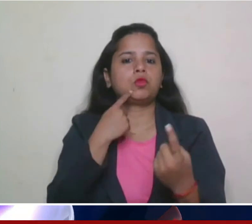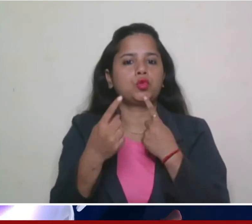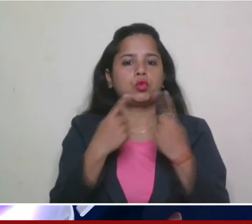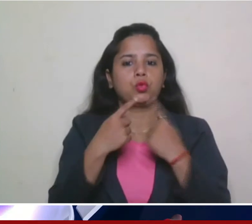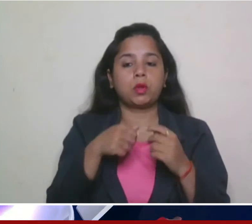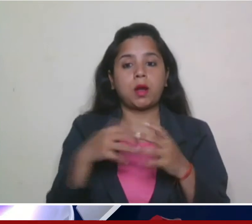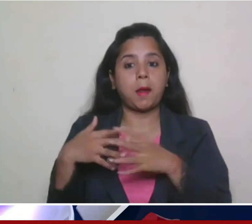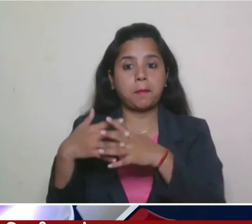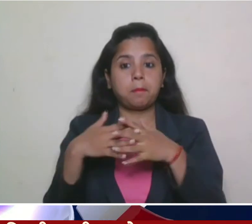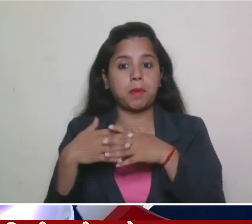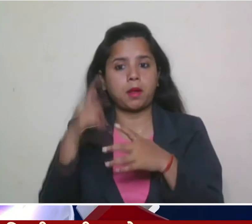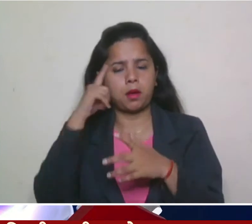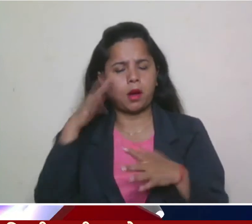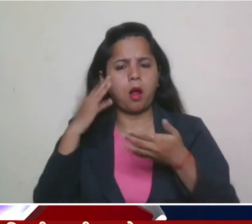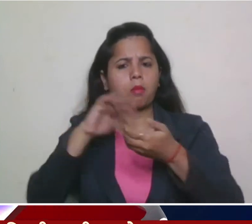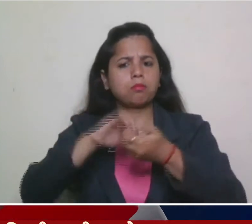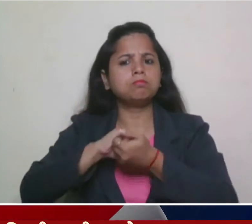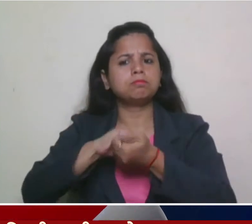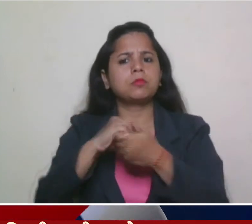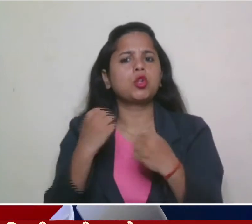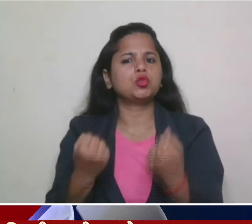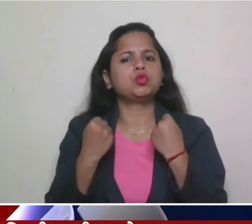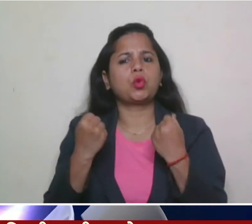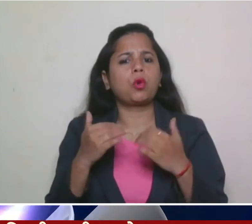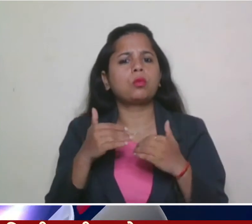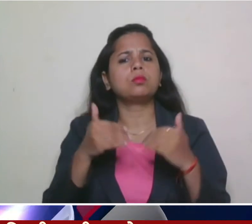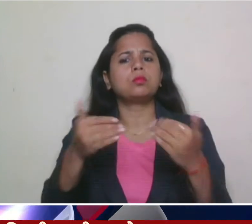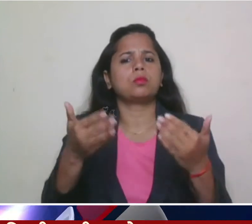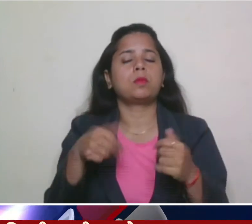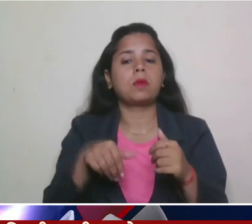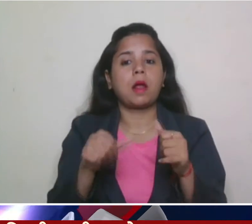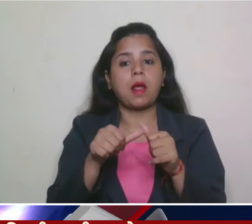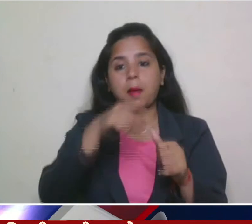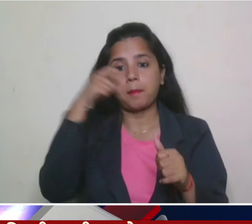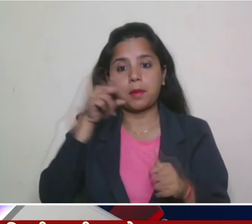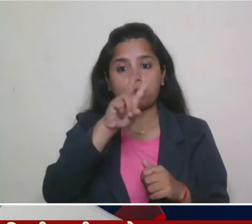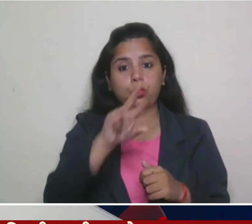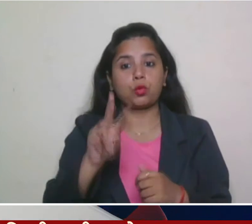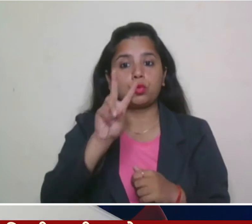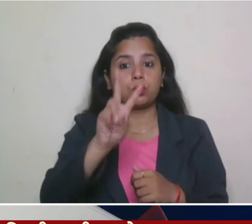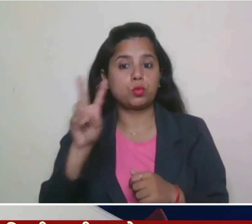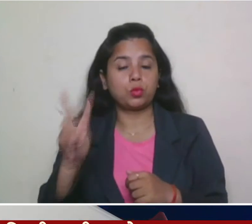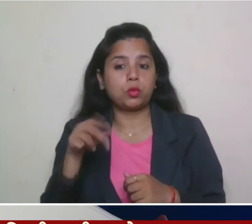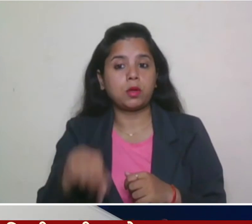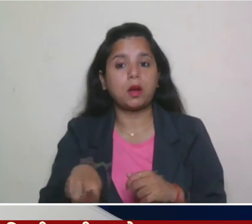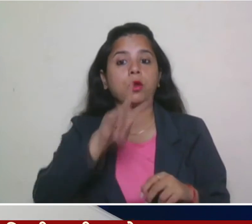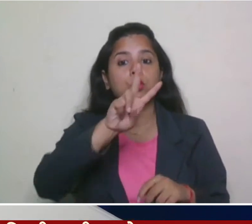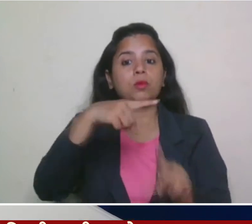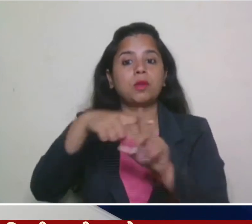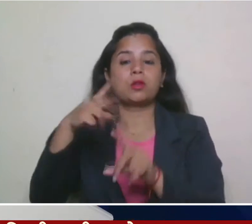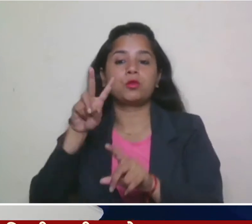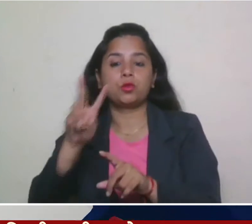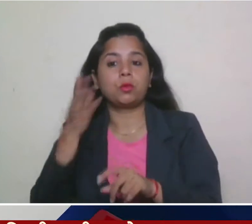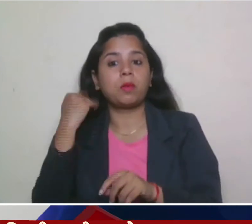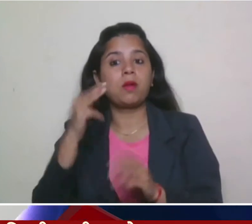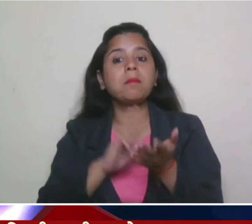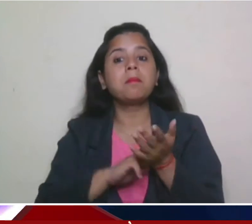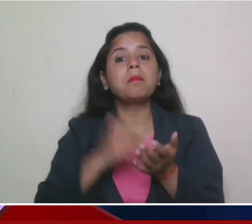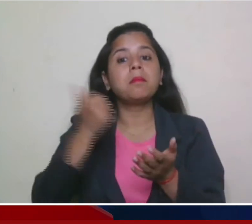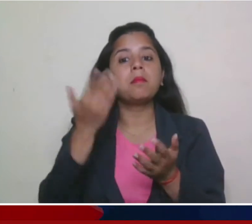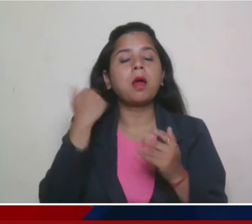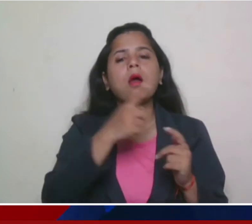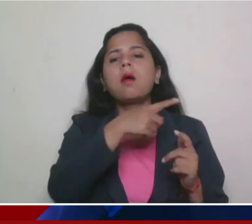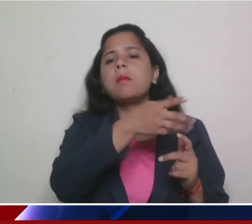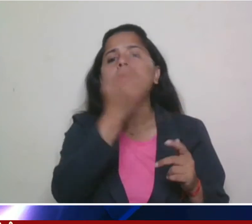रुदिक साज़िदारी को और मस्बूत करने के उदेश से अप्रेल 2022 की 2 प्लस 2 मंत्र स्तरिय वारता के परिणामों की समिक्ष्वा की गई